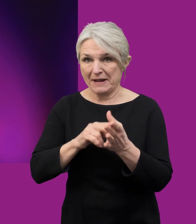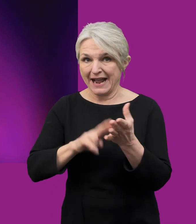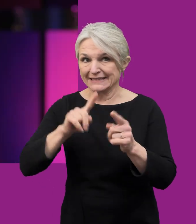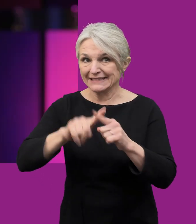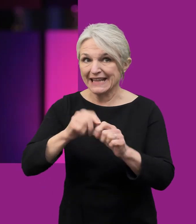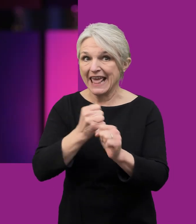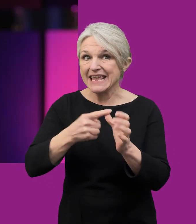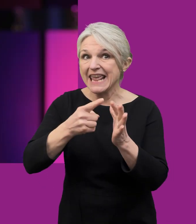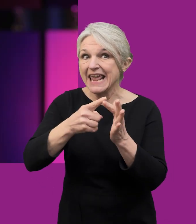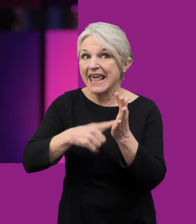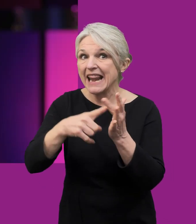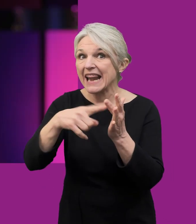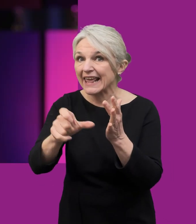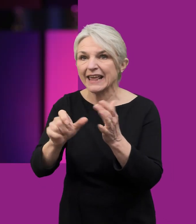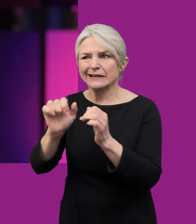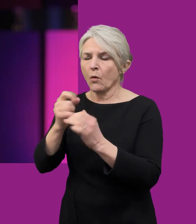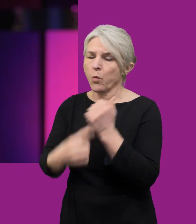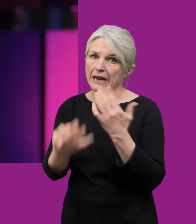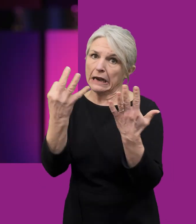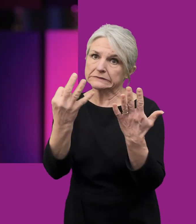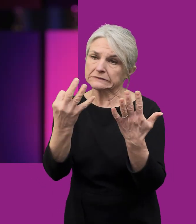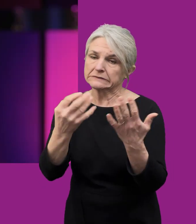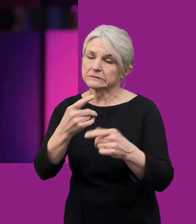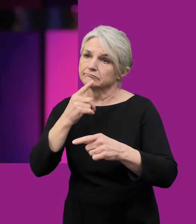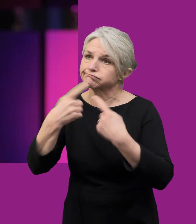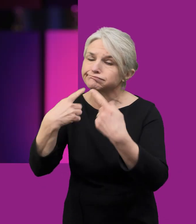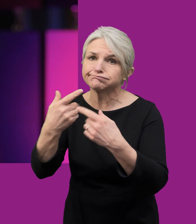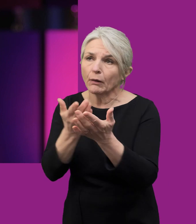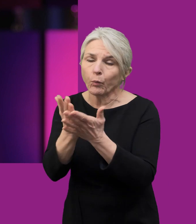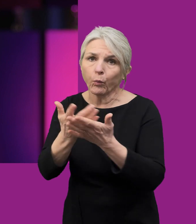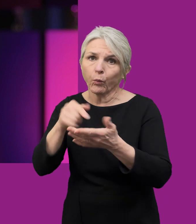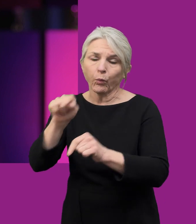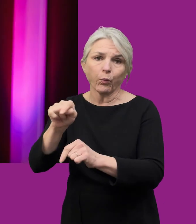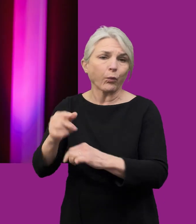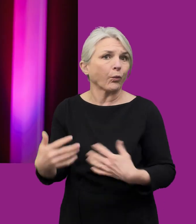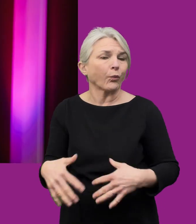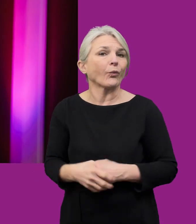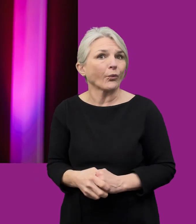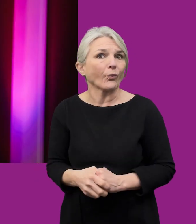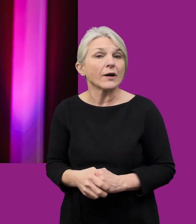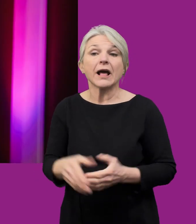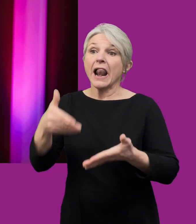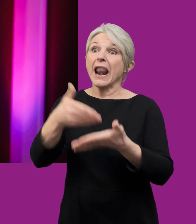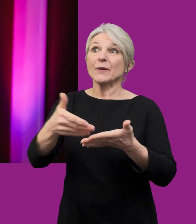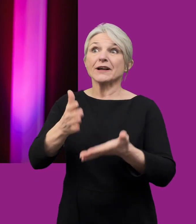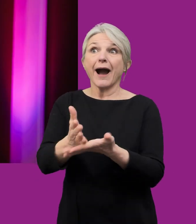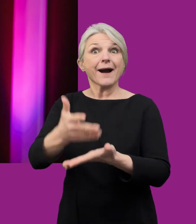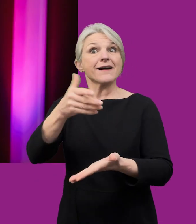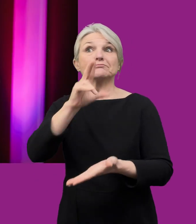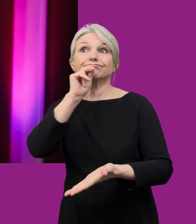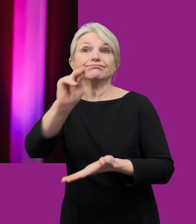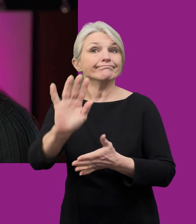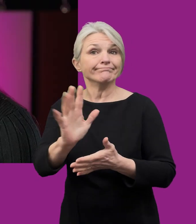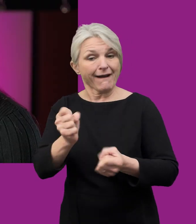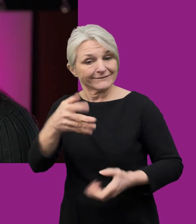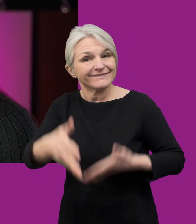ein data, geelag ennes manol a gael ei siarad fel prif iaith gan 8 person yn unig. Ond nid iaith lefawr yw pob iaith o